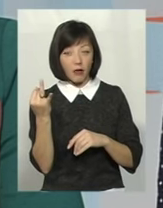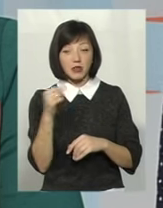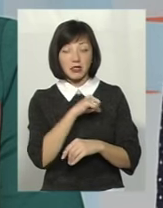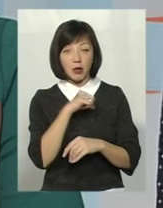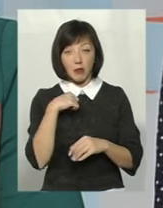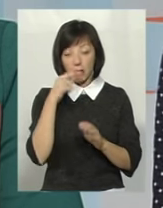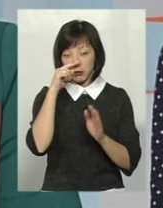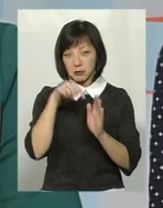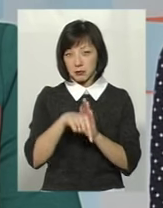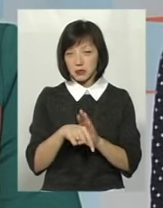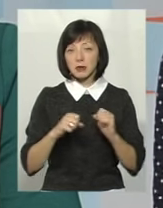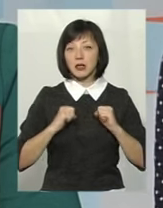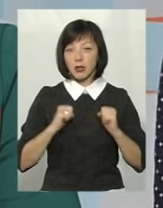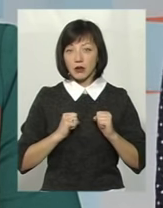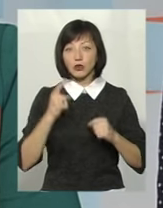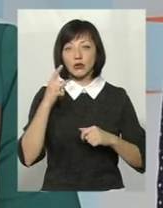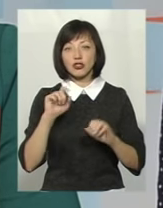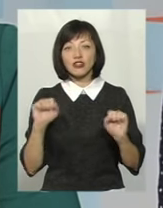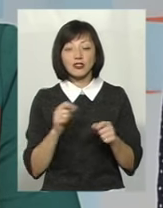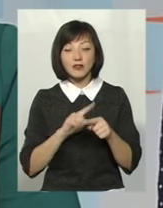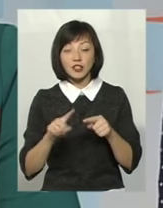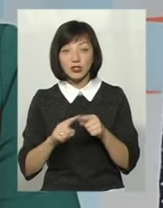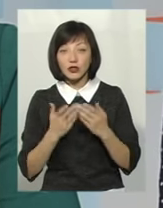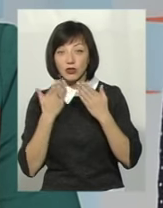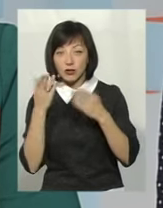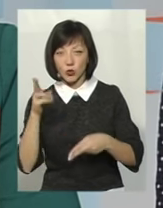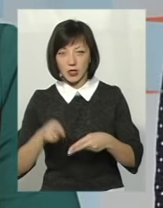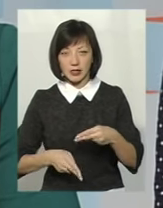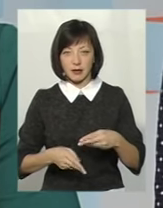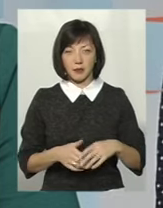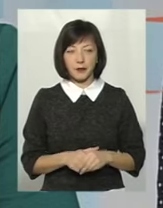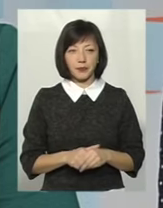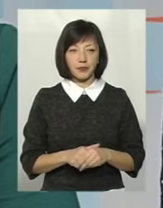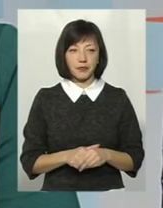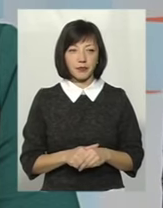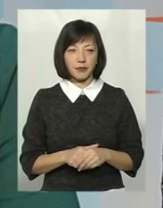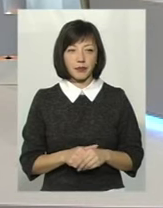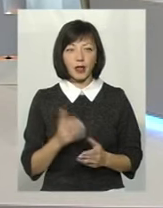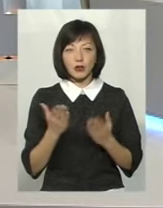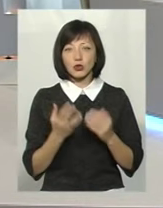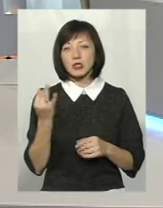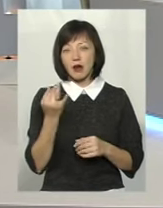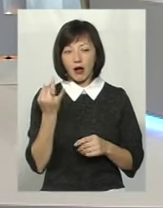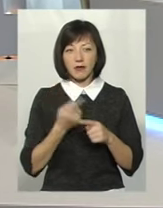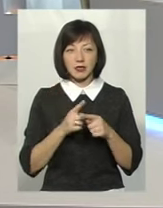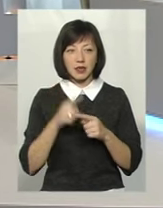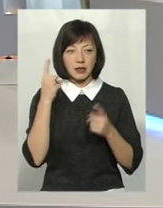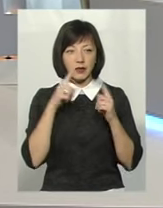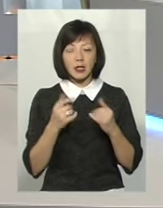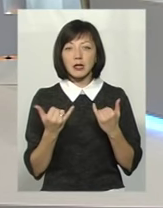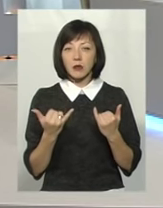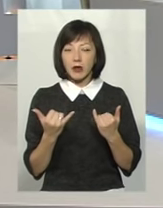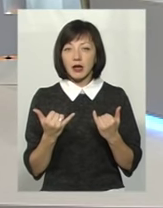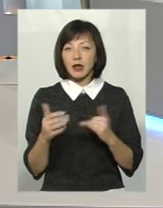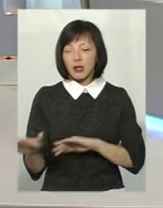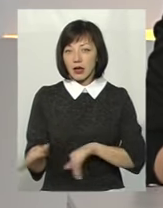сама буде старатися читати швидше, щоб дочитати твір, якщо їй він цікавий, звичайно. Тепер діти